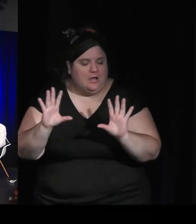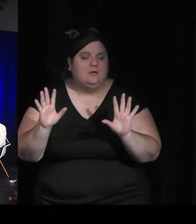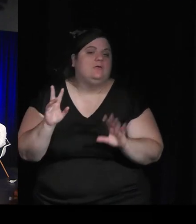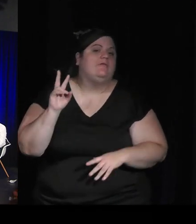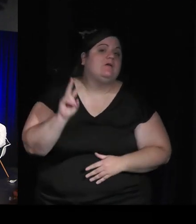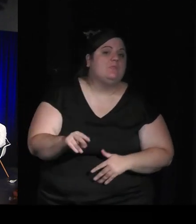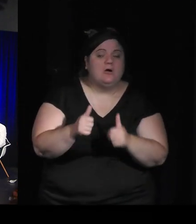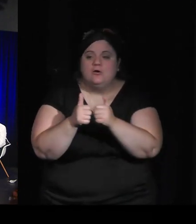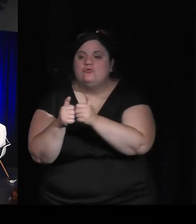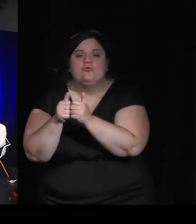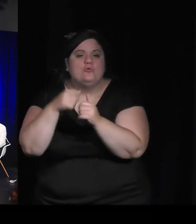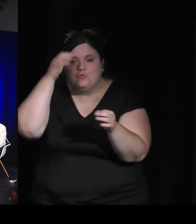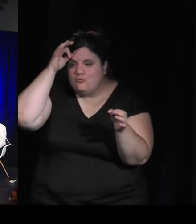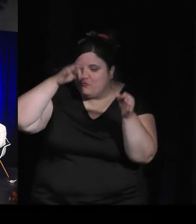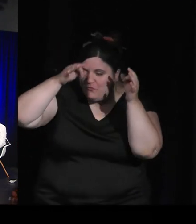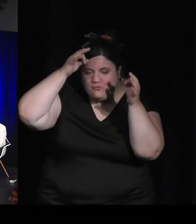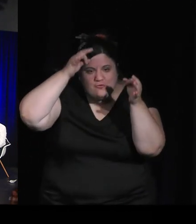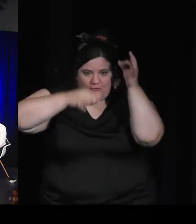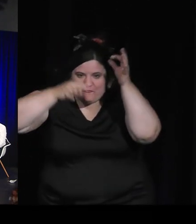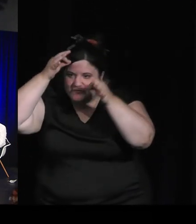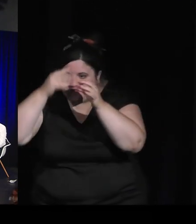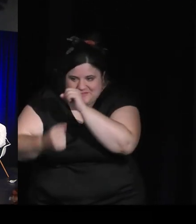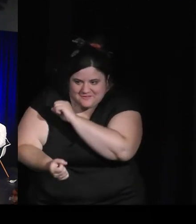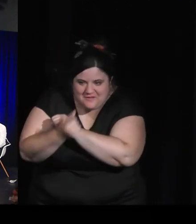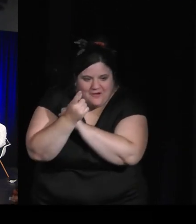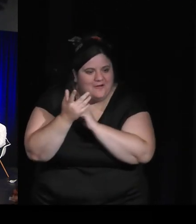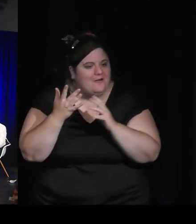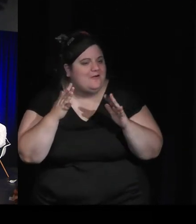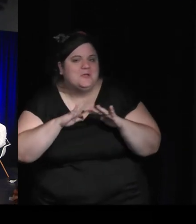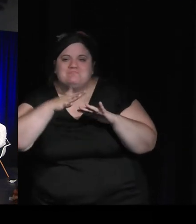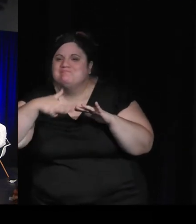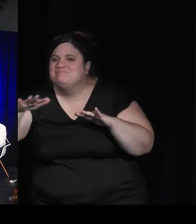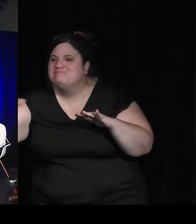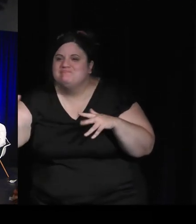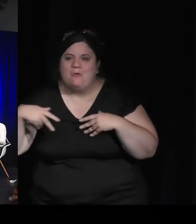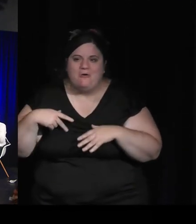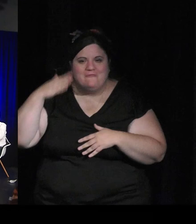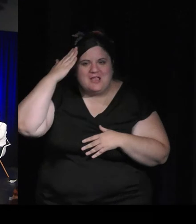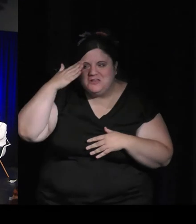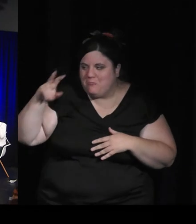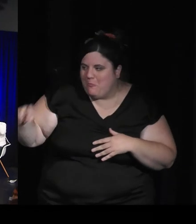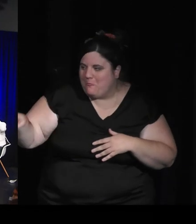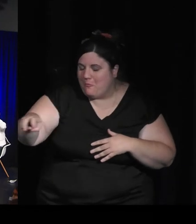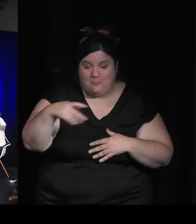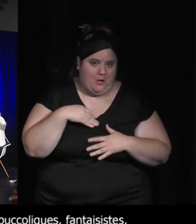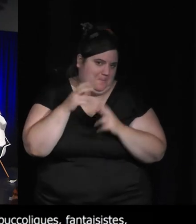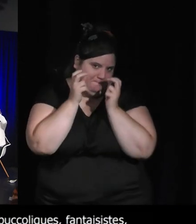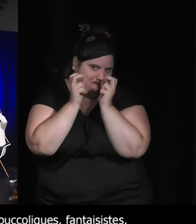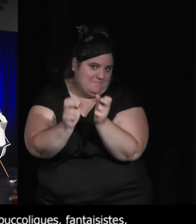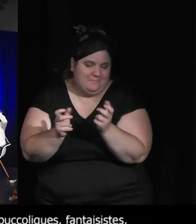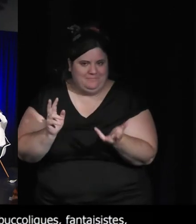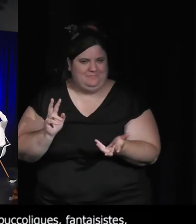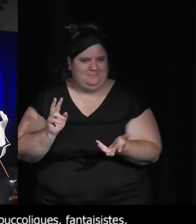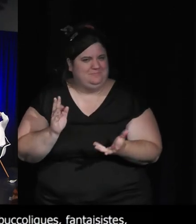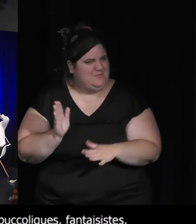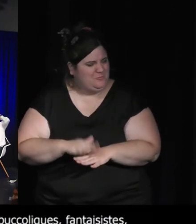bucoliques fantaisistes dans lesquels on incarne on côtoie des animaux et un jour j'avais réfléchi à ça je me suis dit mais en je passe